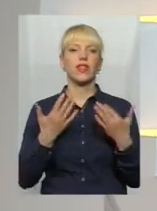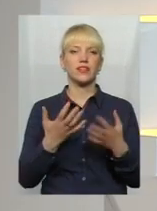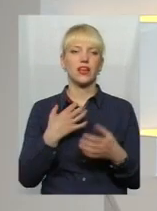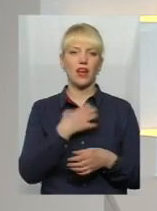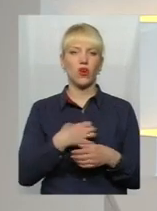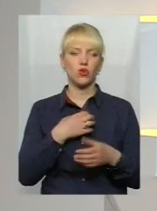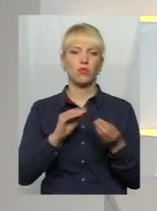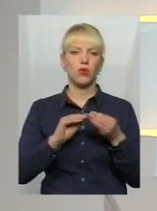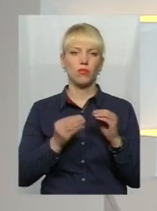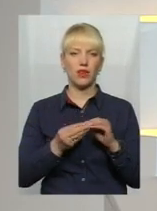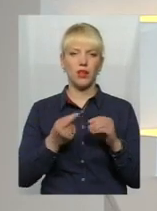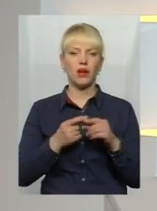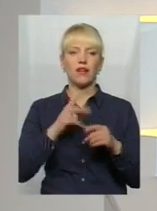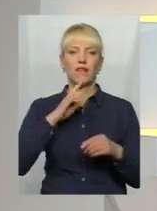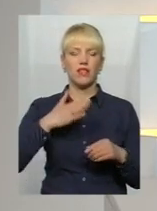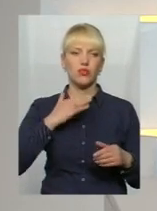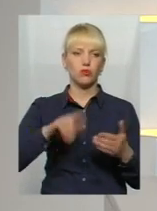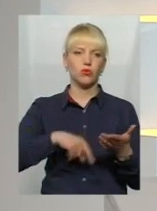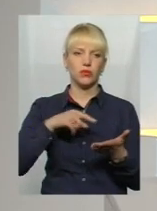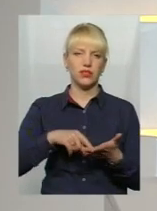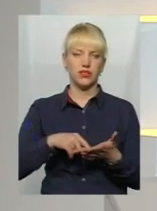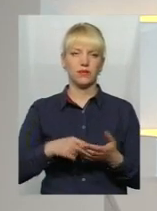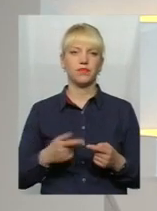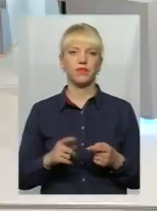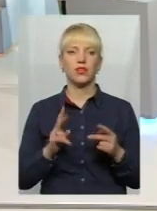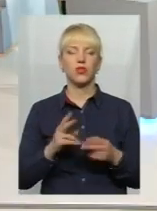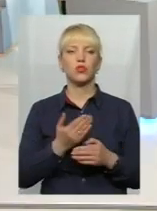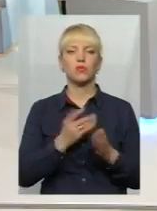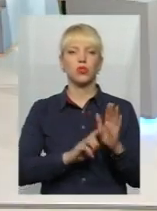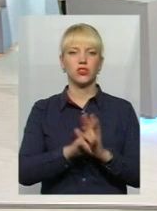стихійної торгівлі зараз в нашому місті? Хто почне? Я з вашого дозв